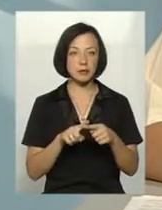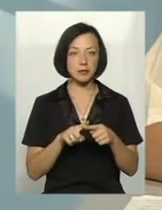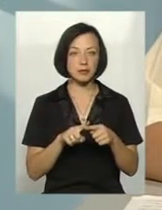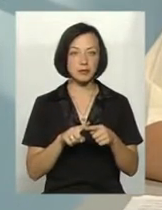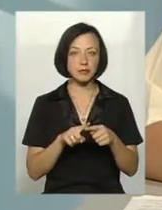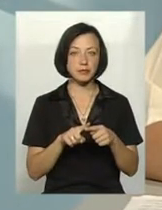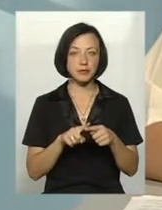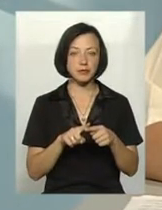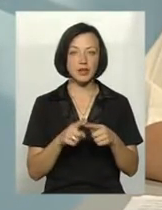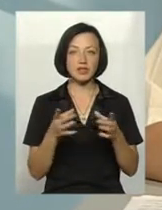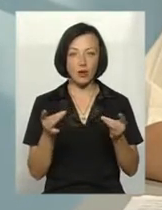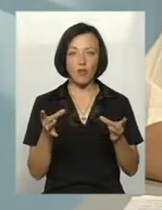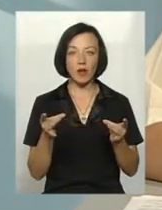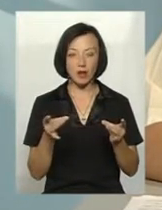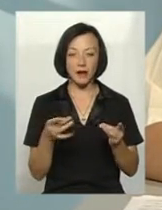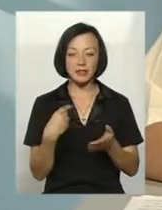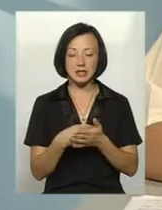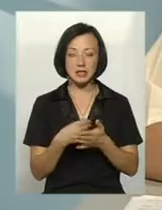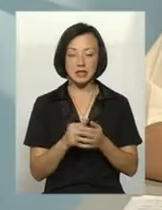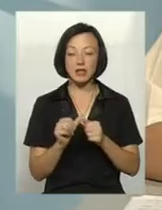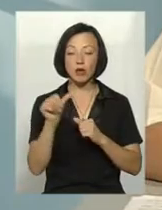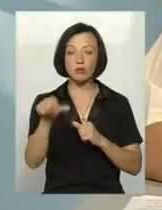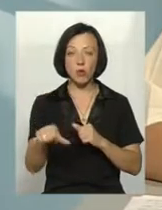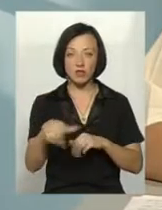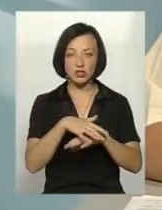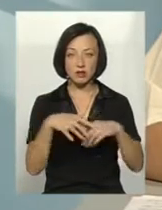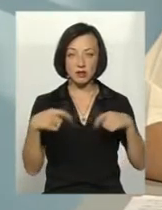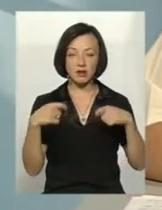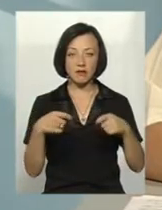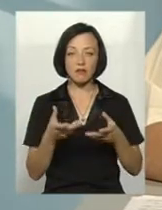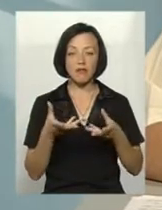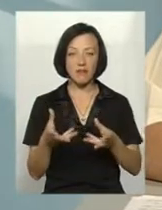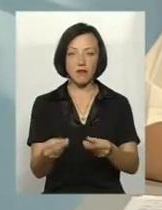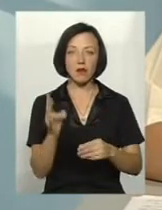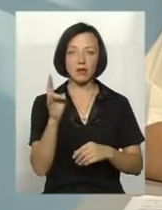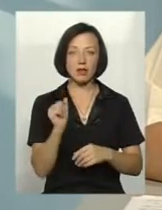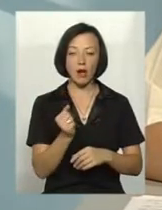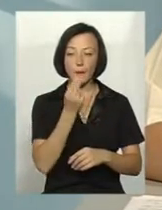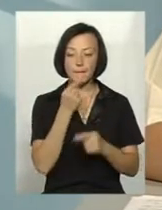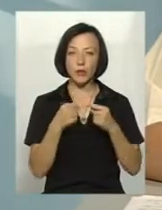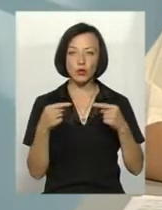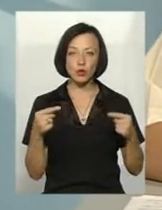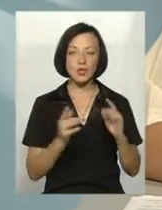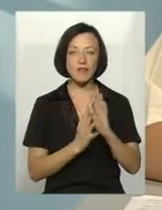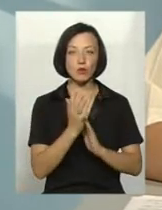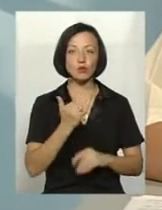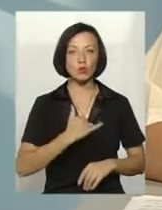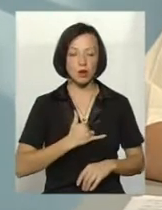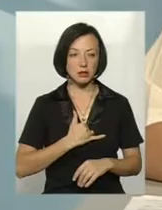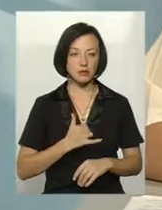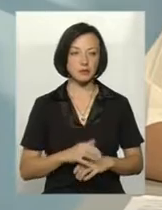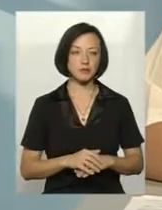І через те ціни, які складається на зовнішніх ринках, досить суттєво впливають на продукцію, яка вирощується у нас.